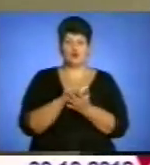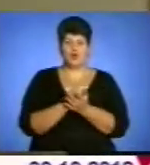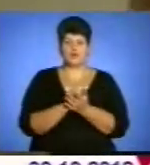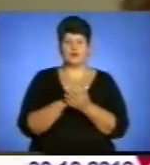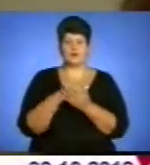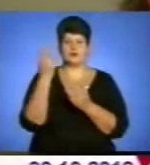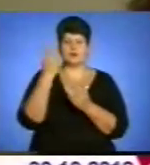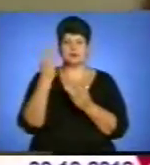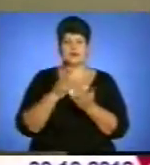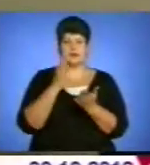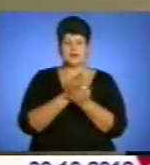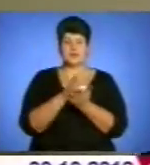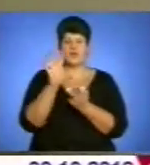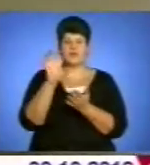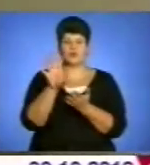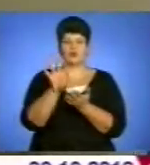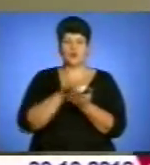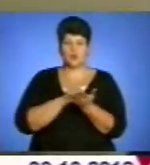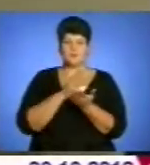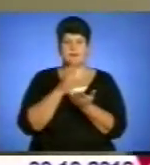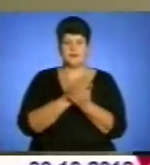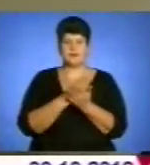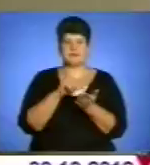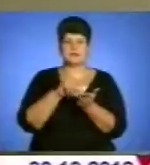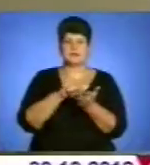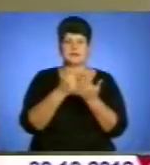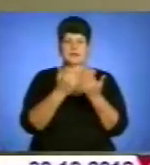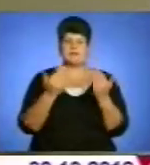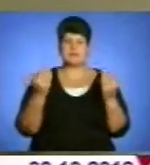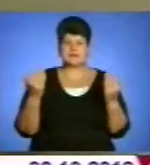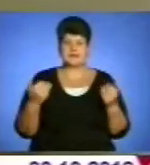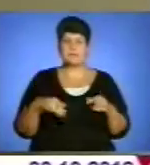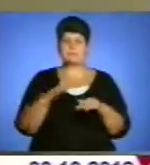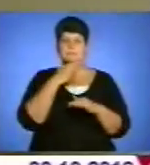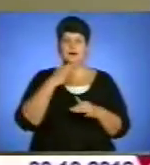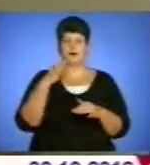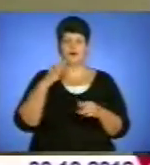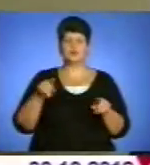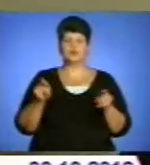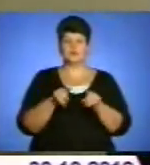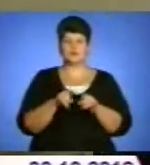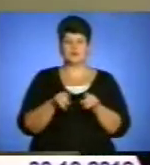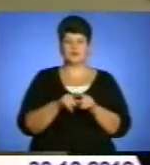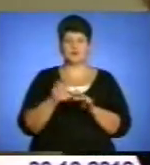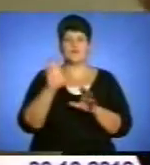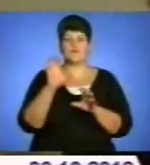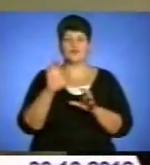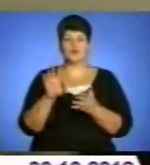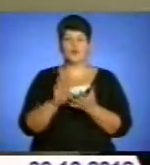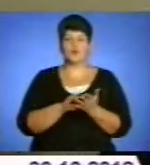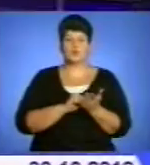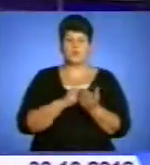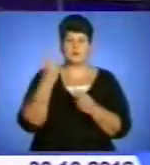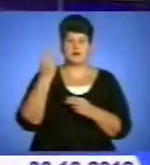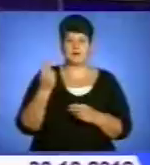збереглися фотокопії, у нас вони є тут представлені на виставці. Багато також репродукт, таких фотокопій, картин.